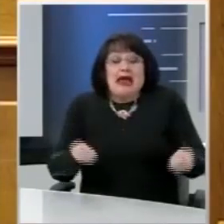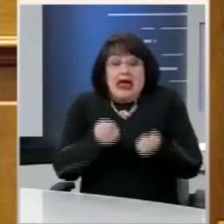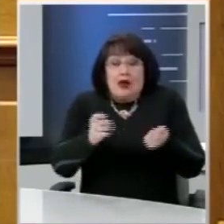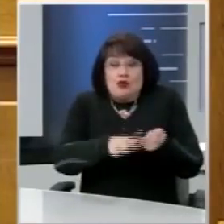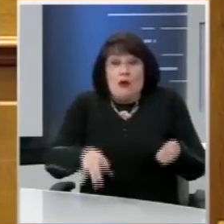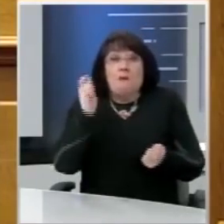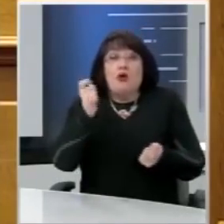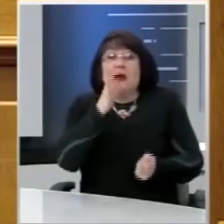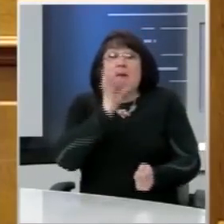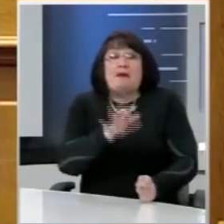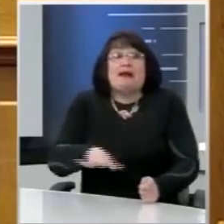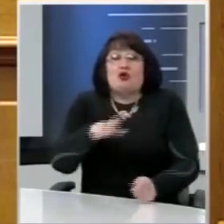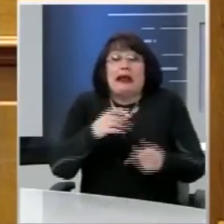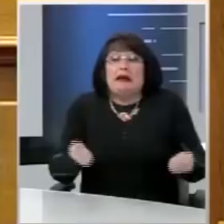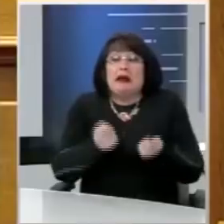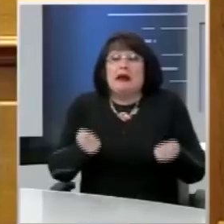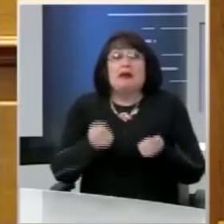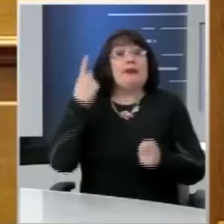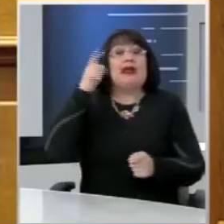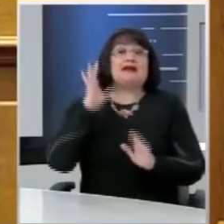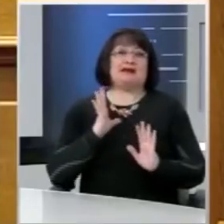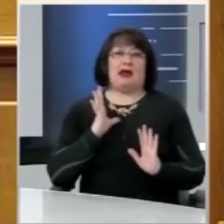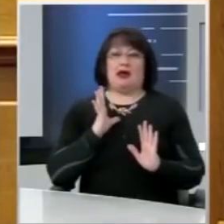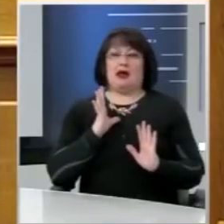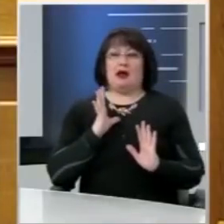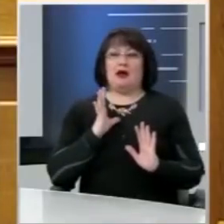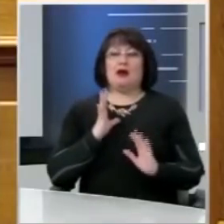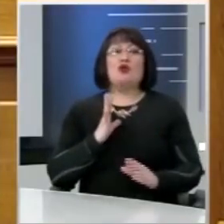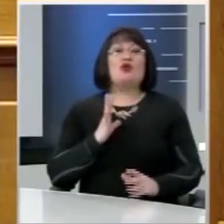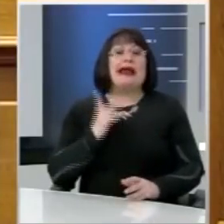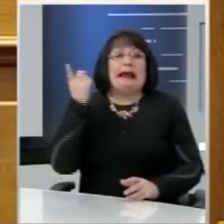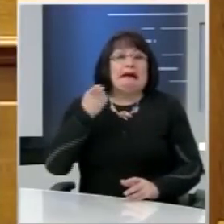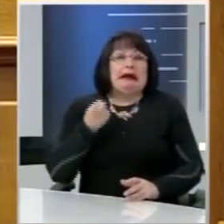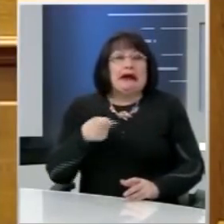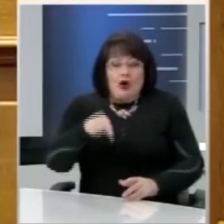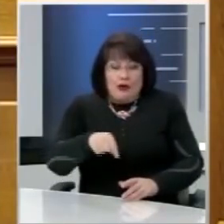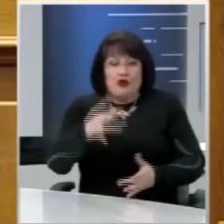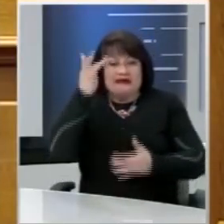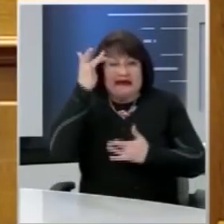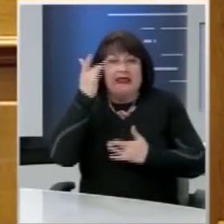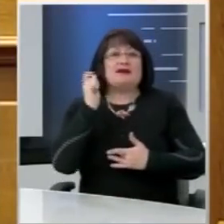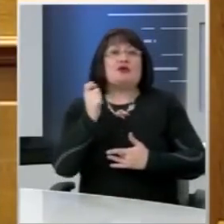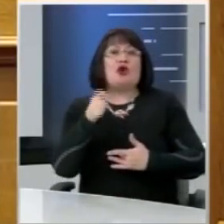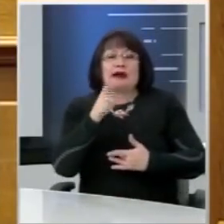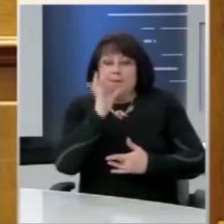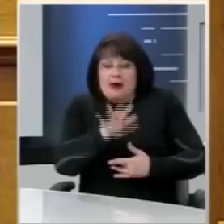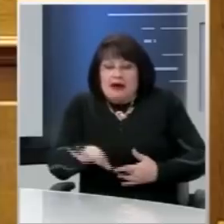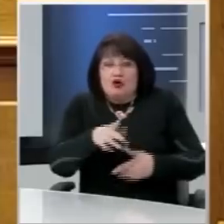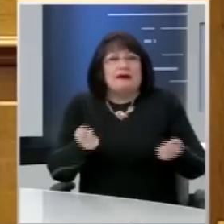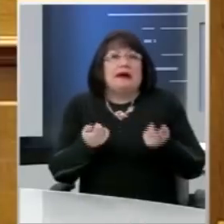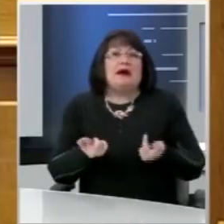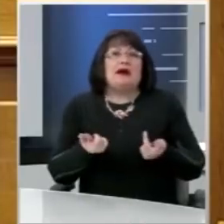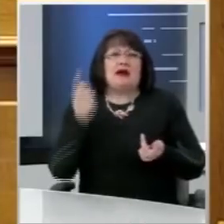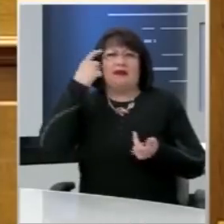ελληνική πολιτική πραγματικότητα, δεν έχουν δεσμούς, δεν διαμορφώνουν κριτήριο και συνείδηση με βάση αυτή την πραγματικότητα,